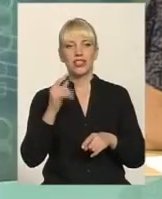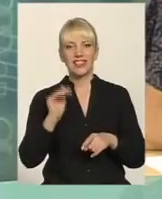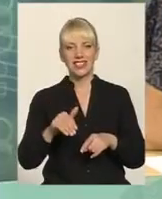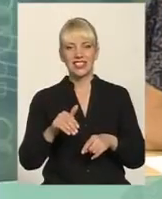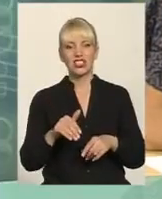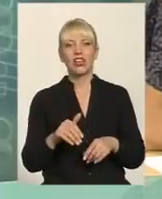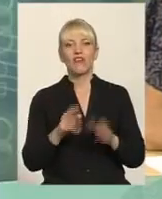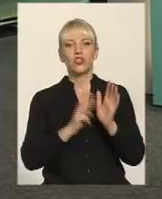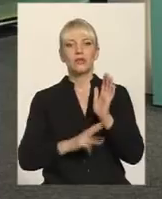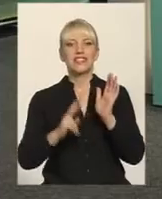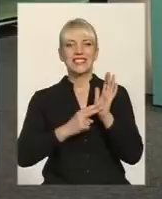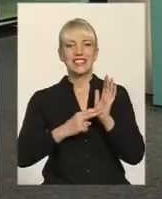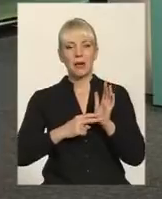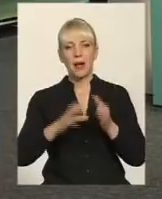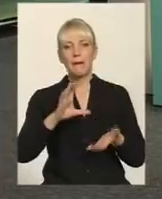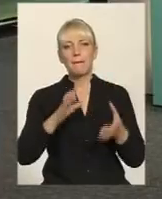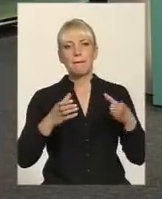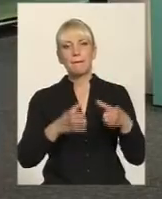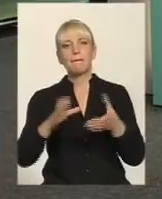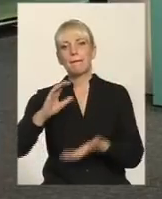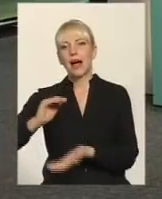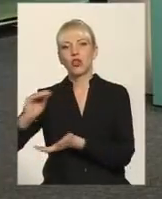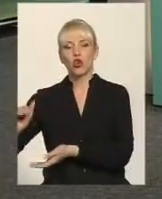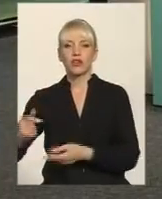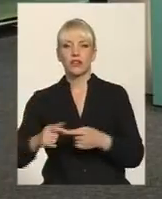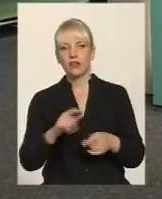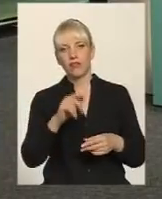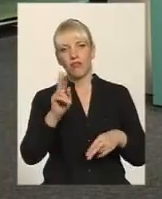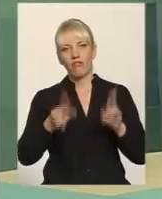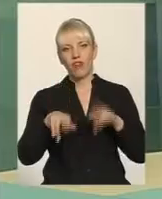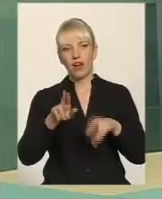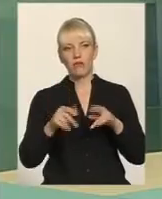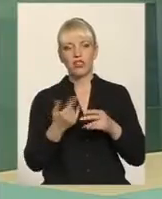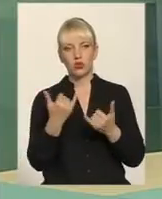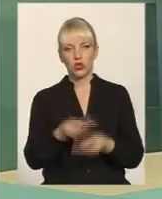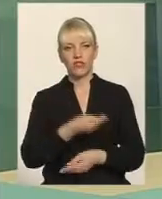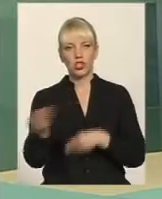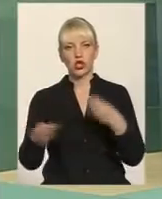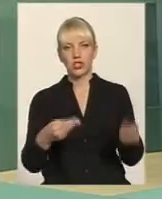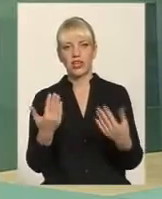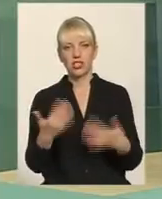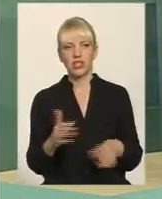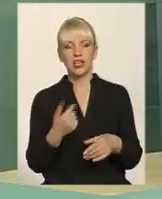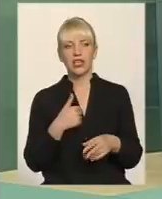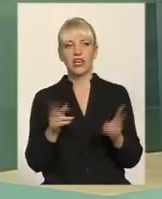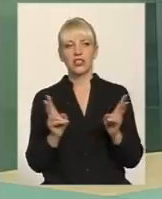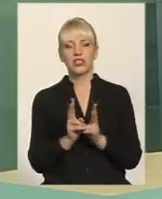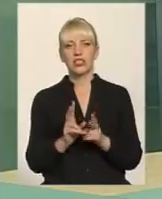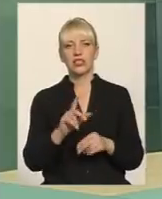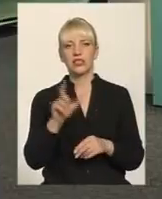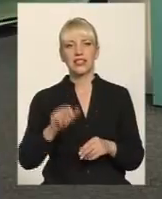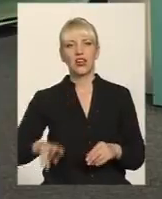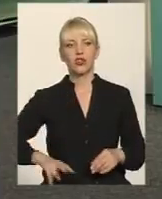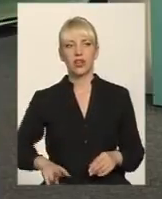банок фарби, яка сьогодні завершена роздача. Я вчора попав в Білогурський рівень по іншим робочим питанням і зустрівся там з директорами Андрій Васильович,